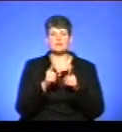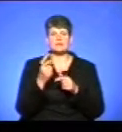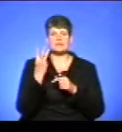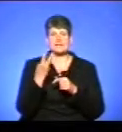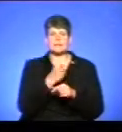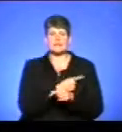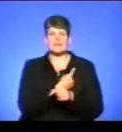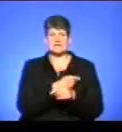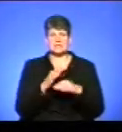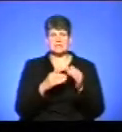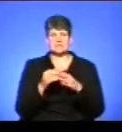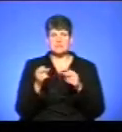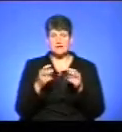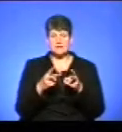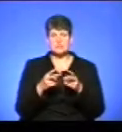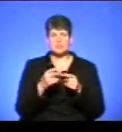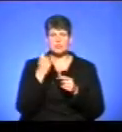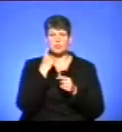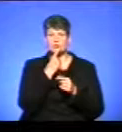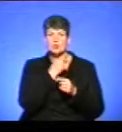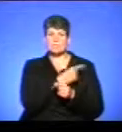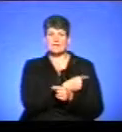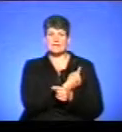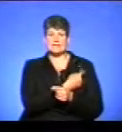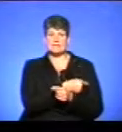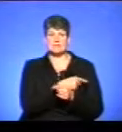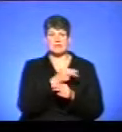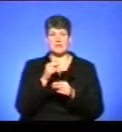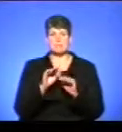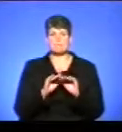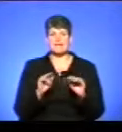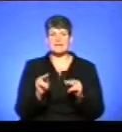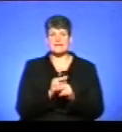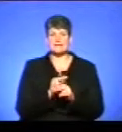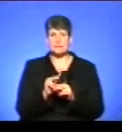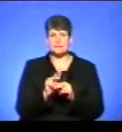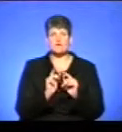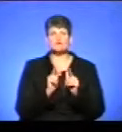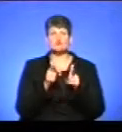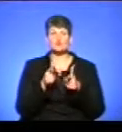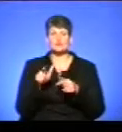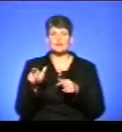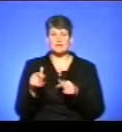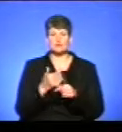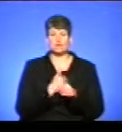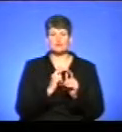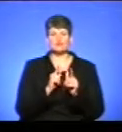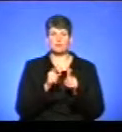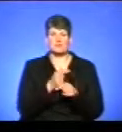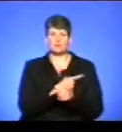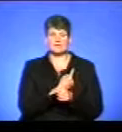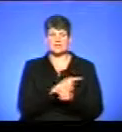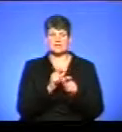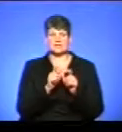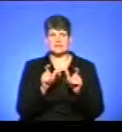спеціальності – стоматологія, медицина і педіатрія. Отже, вступники, які хочуть вступати у медичні